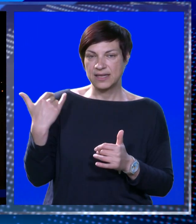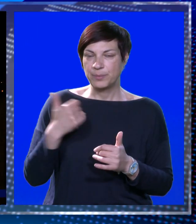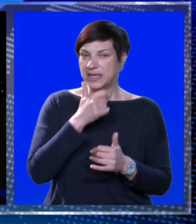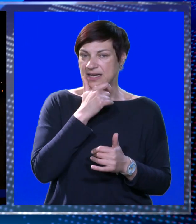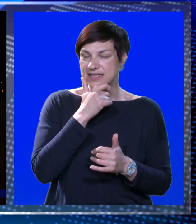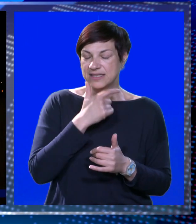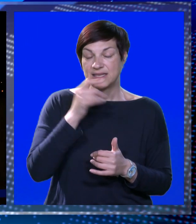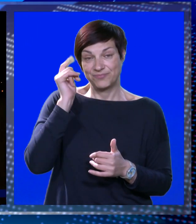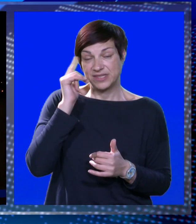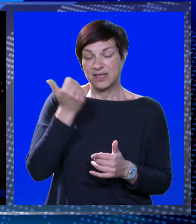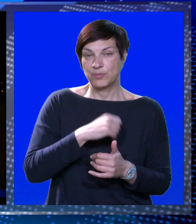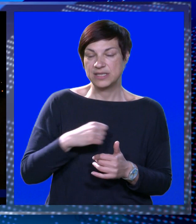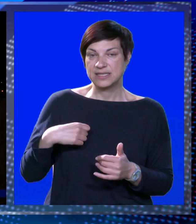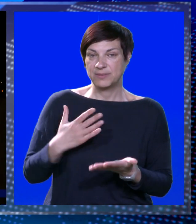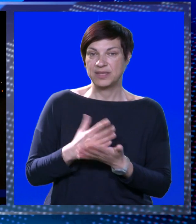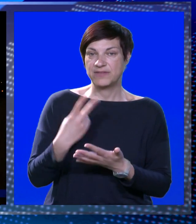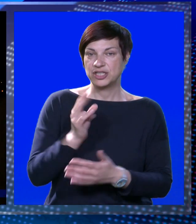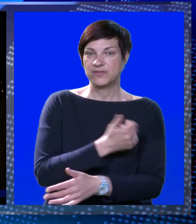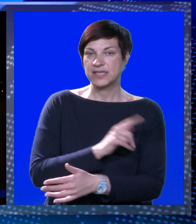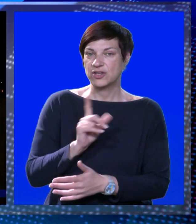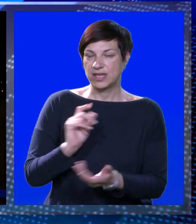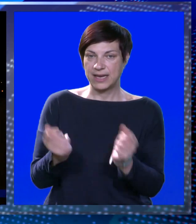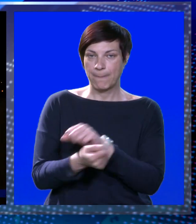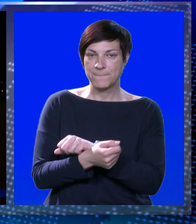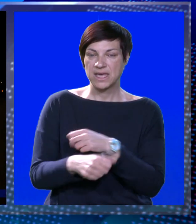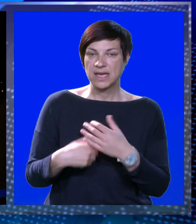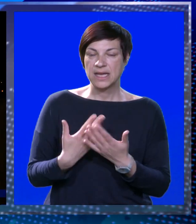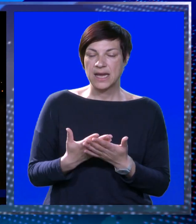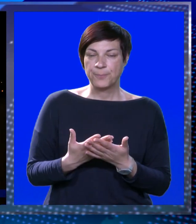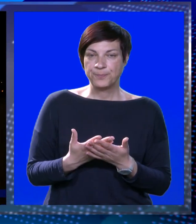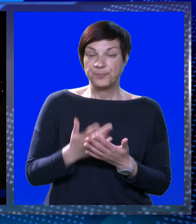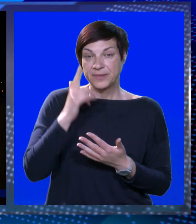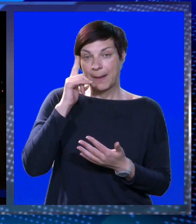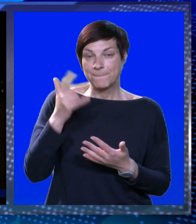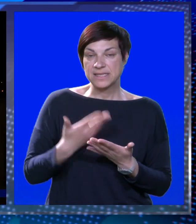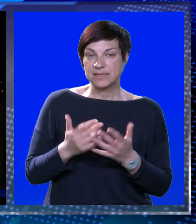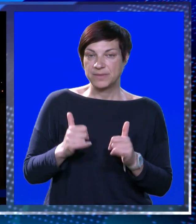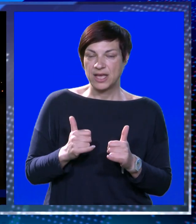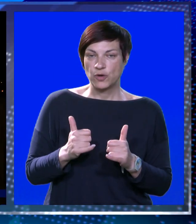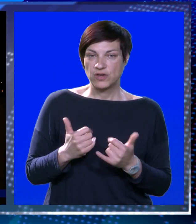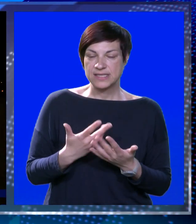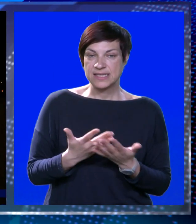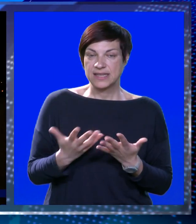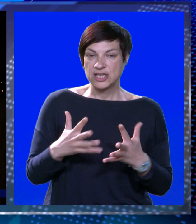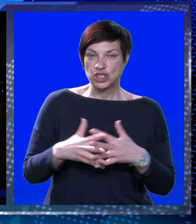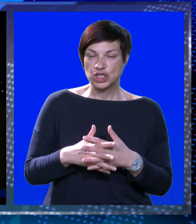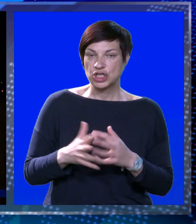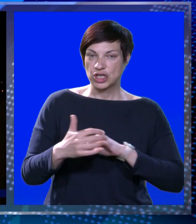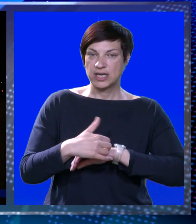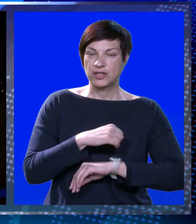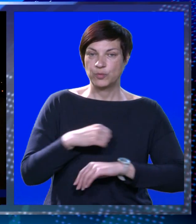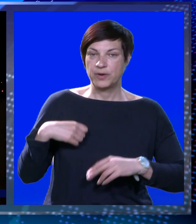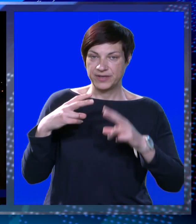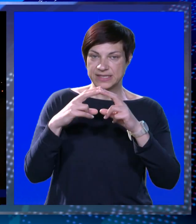rasvjeta bila dotrala, znamo i sami da ona već 20 godina nije bila mijenjena od kad je most je napravljen. Mislim da je ovo sada nešto što grad